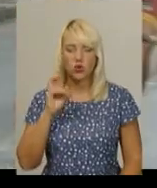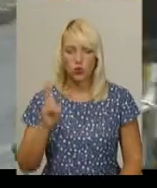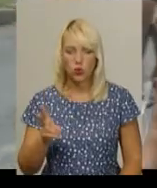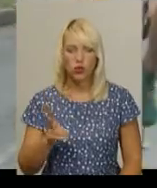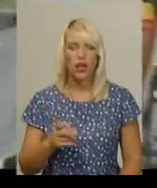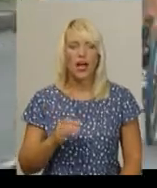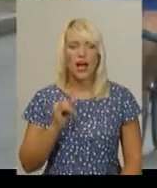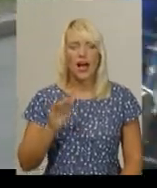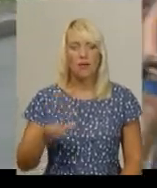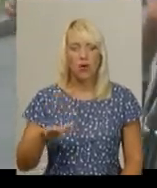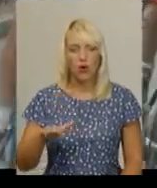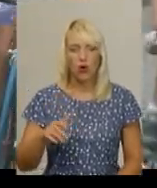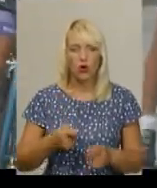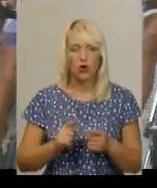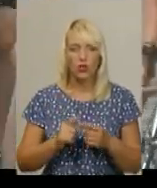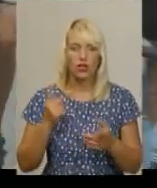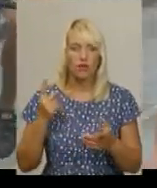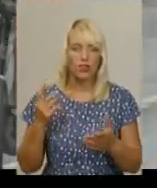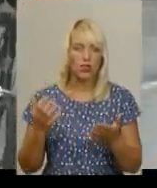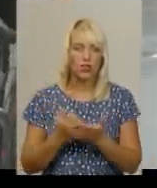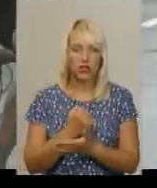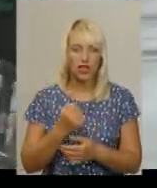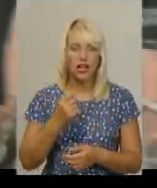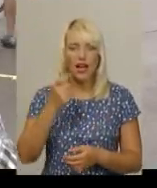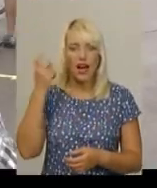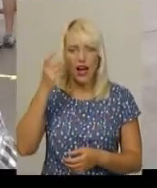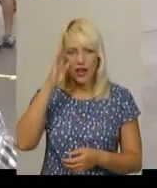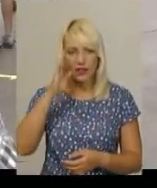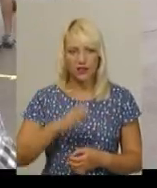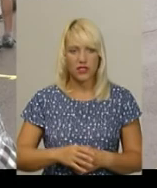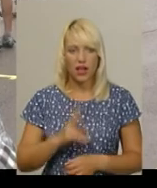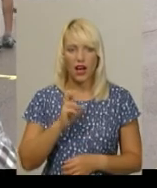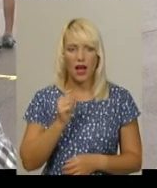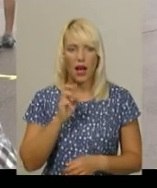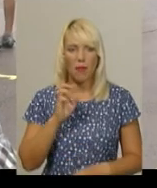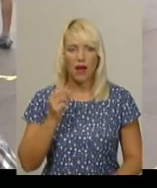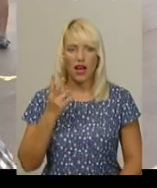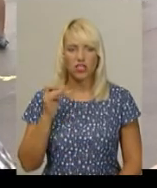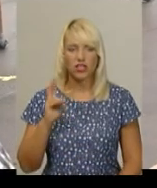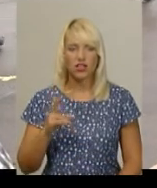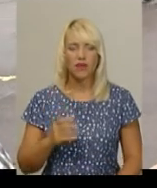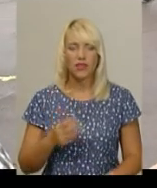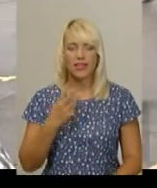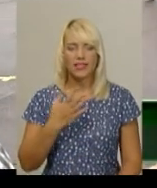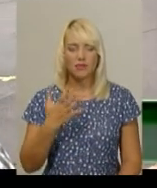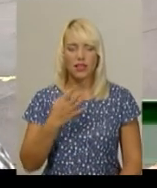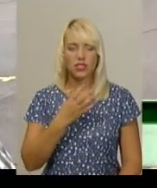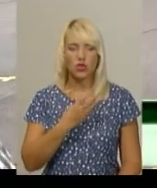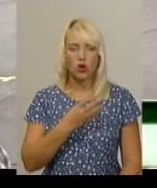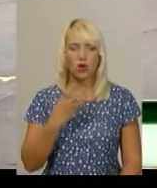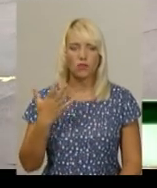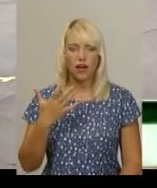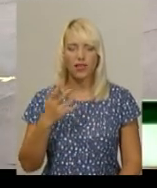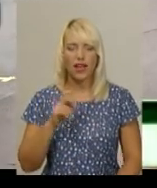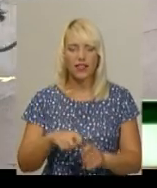молодших юнаків першим фінішу дістався харків'янин Валентин Кабашний. 35-45 км за